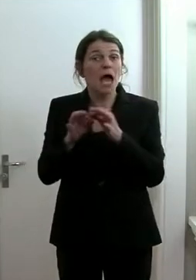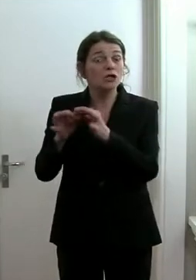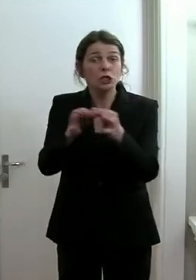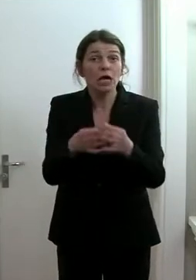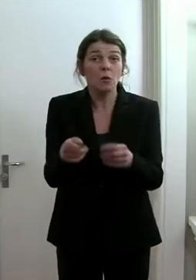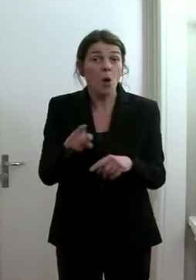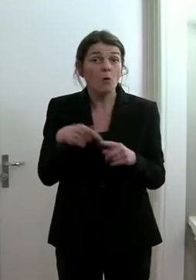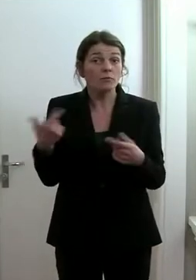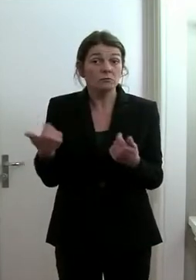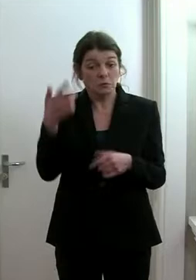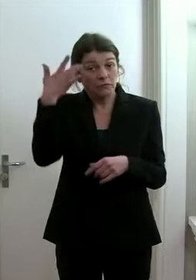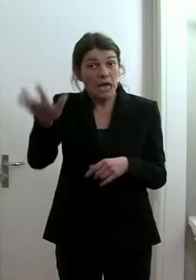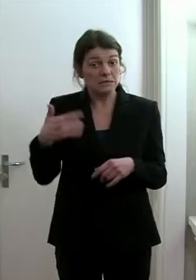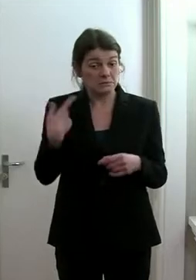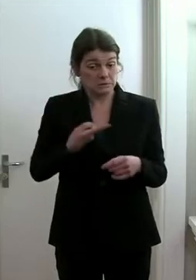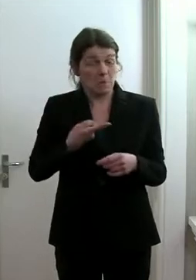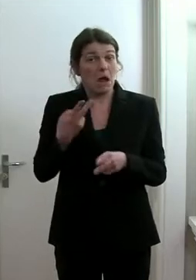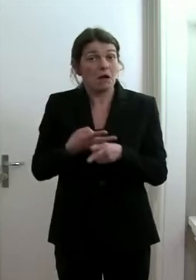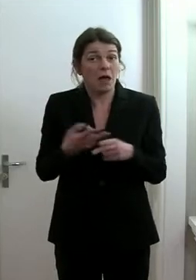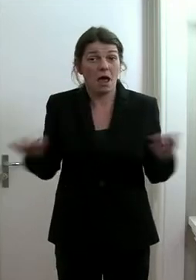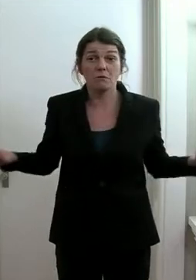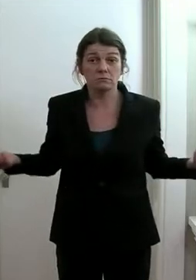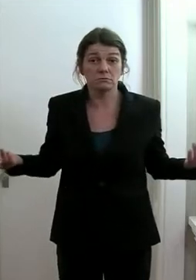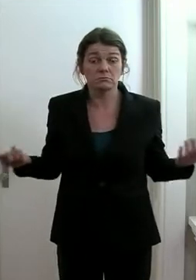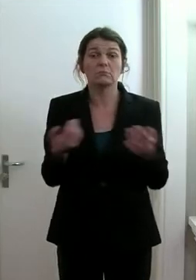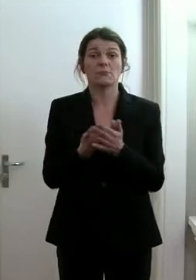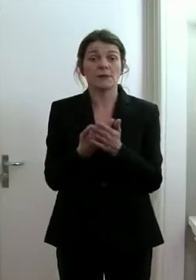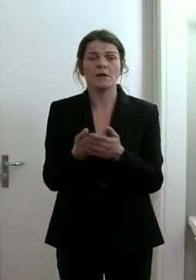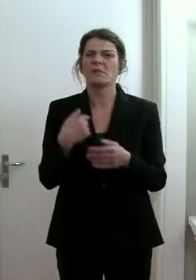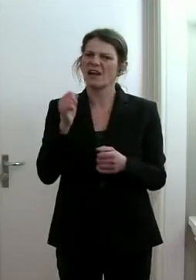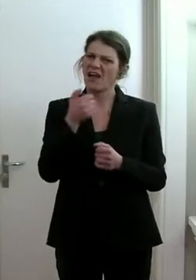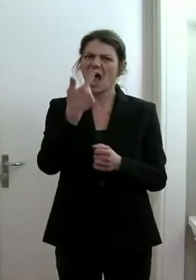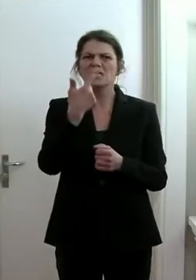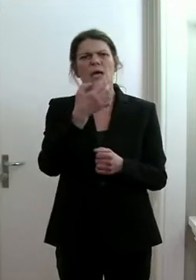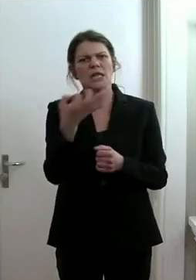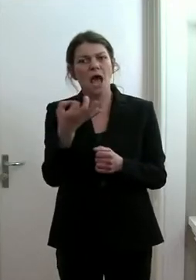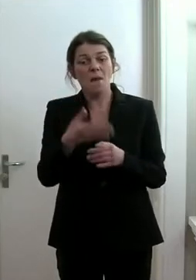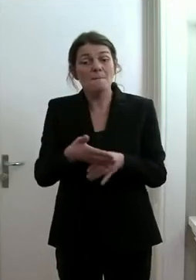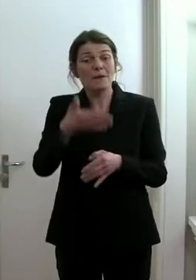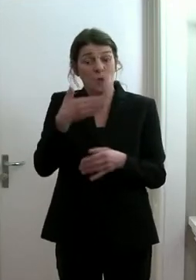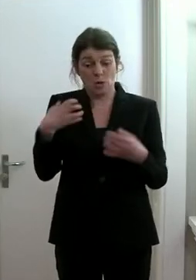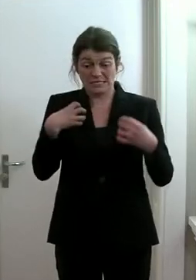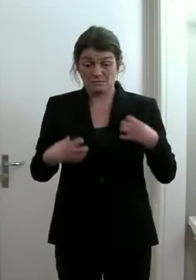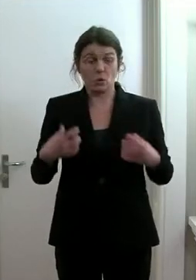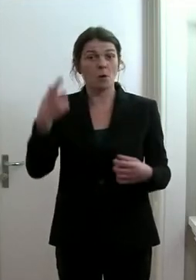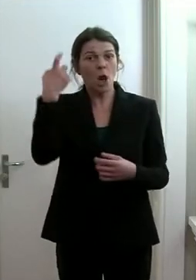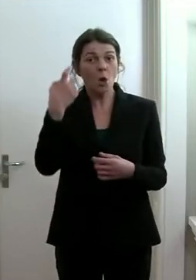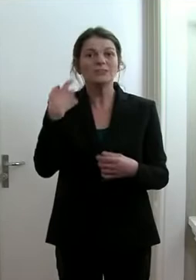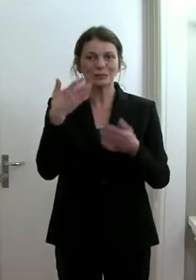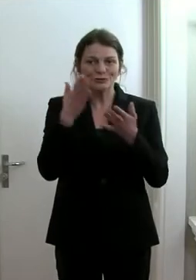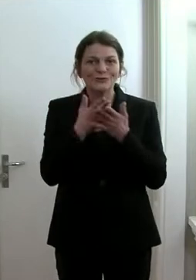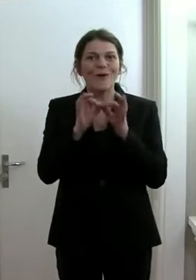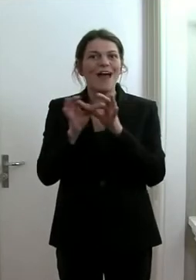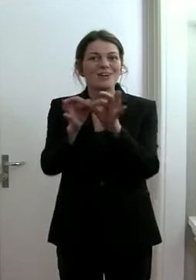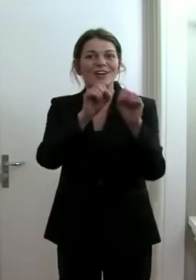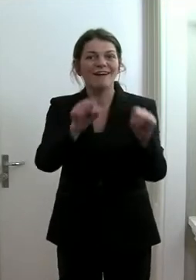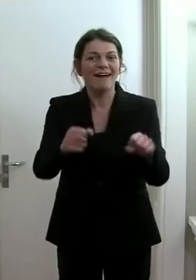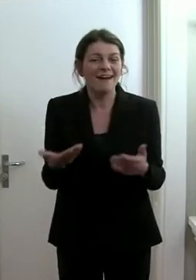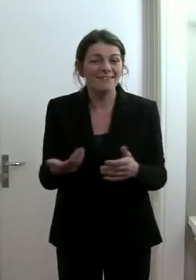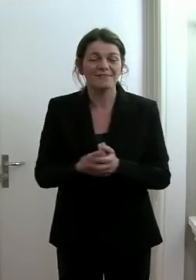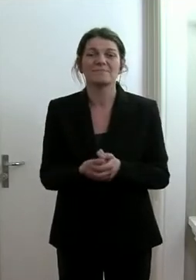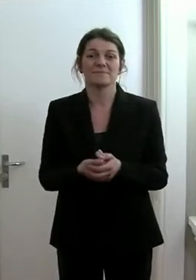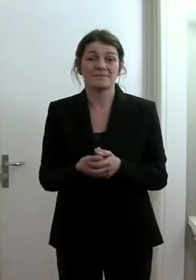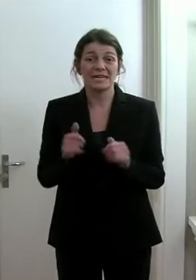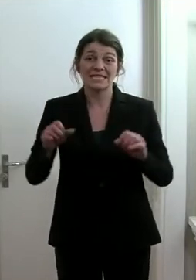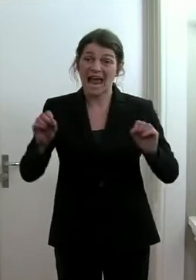oft nichts von ihrer Krankheit wissen. Man kann ein, zwei Tage, bevor die Symptome auftreten, schon ansteckend sein. Ganz